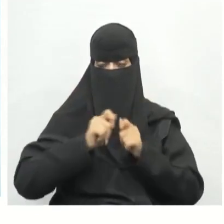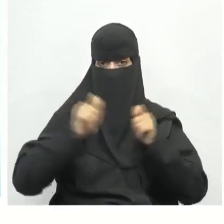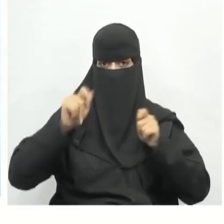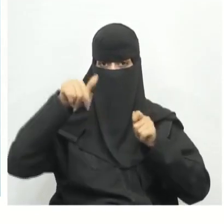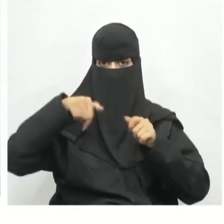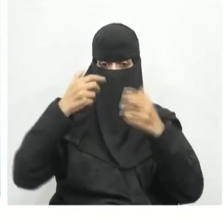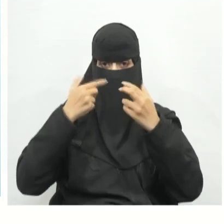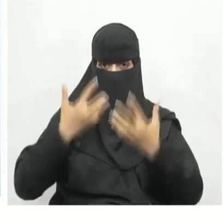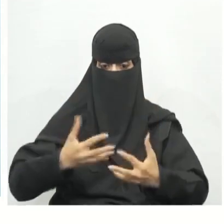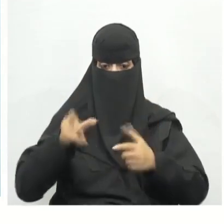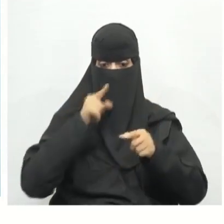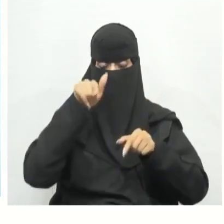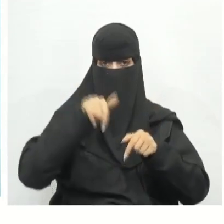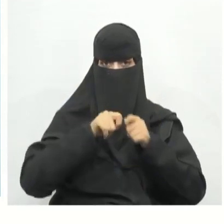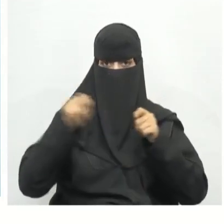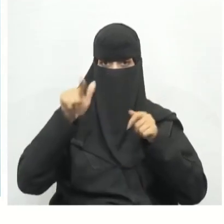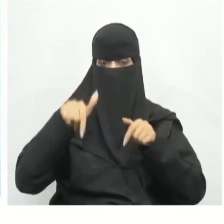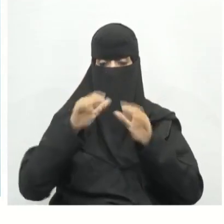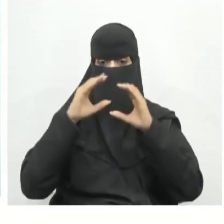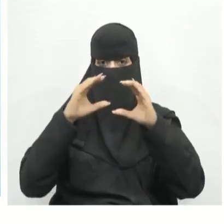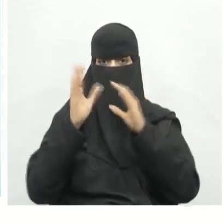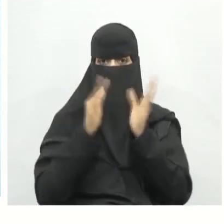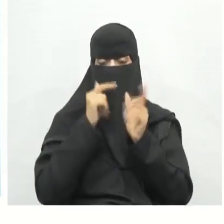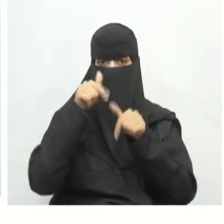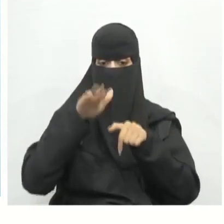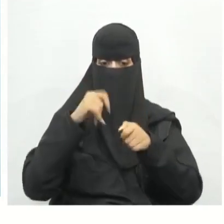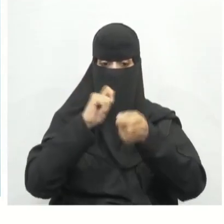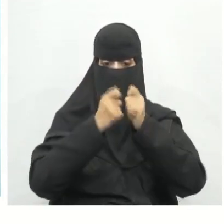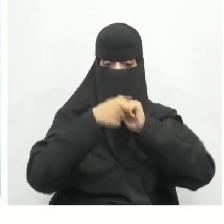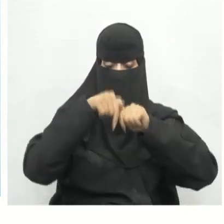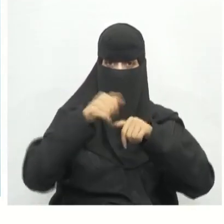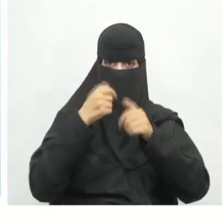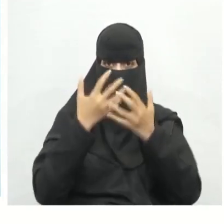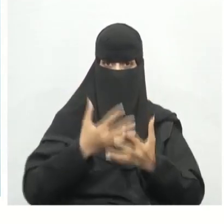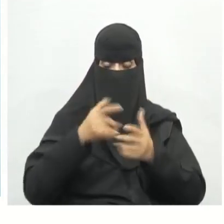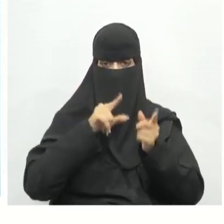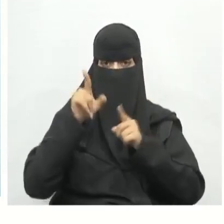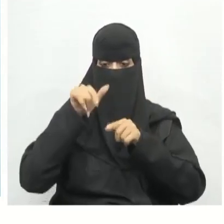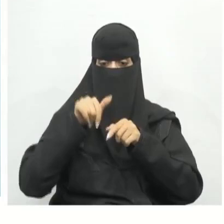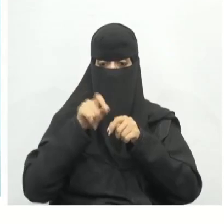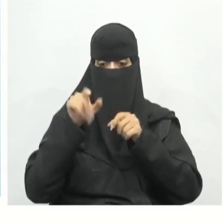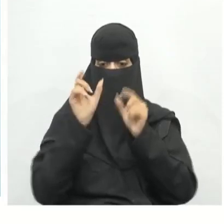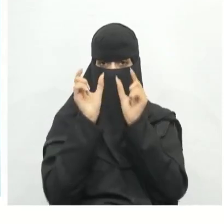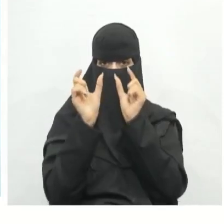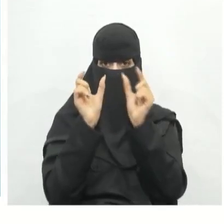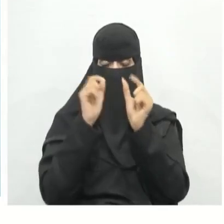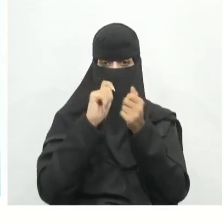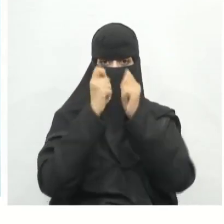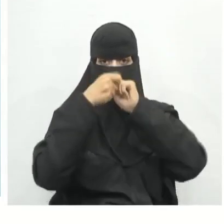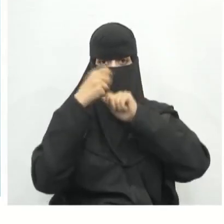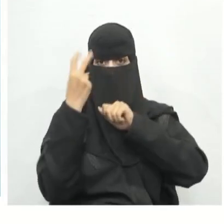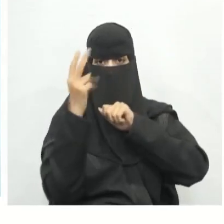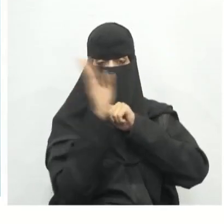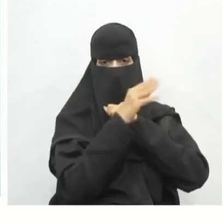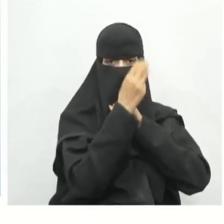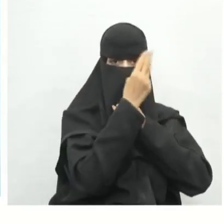أو قيمة تلك السماكة إذن يتم تحديد قيمة تلك السماكة لتحويل الشكل من ثلاثي